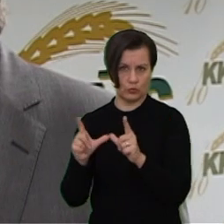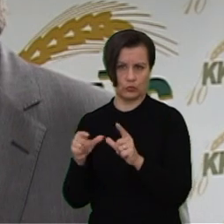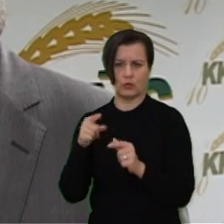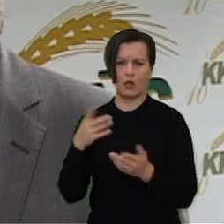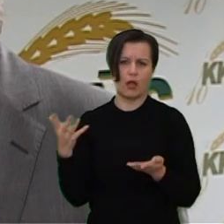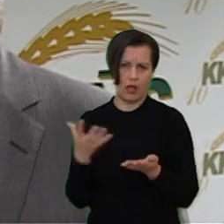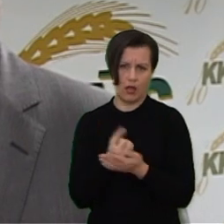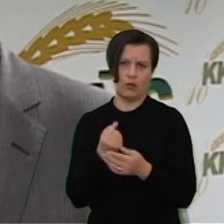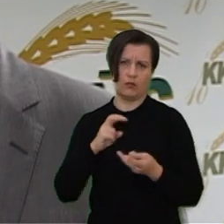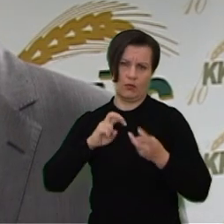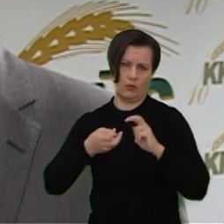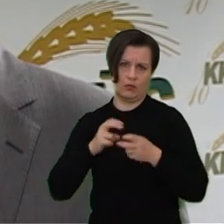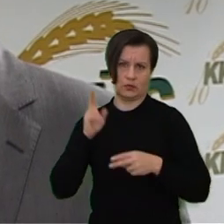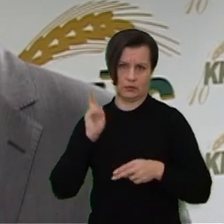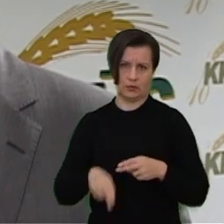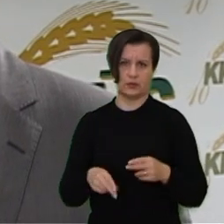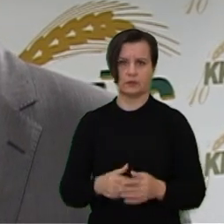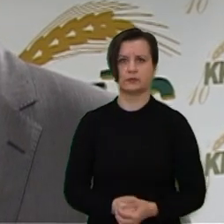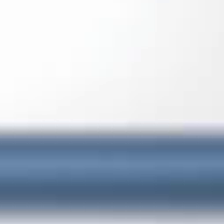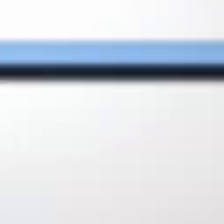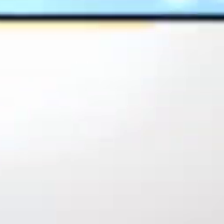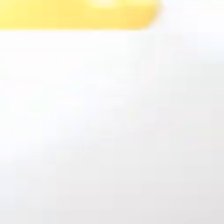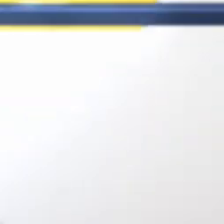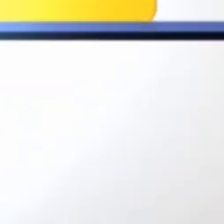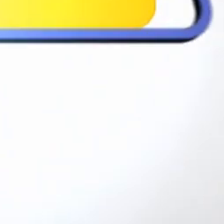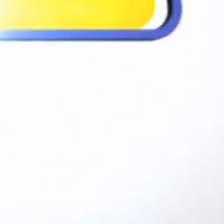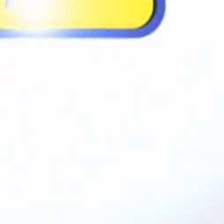priemonės, kaip jis prestas savo problemas.